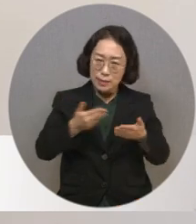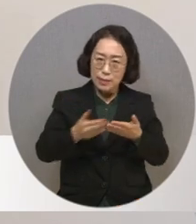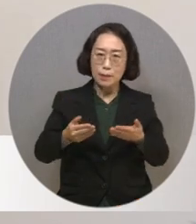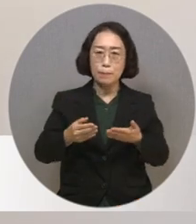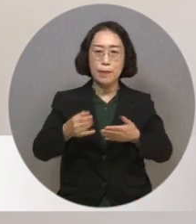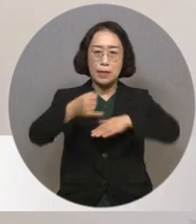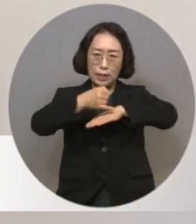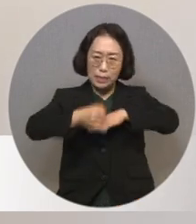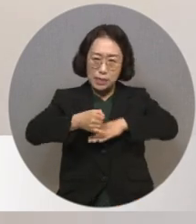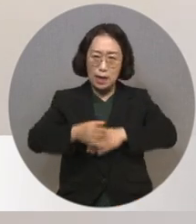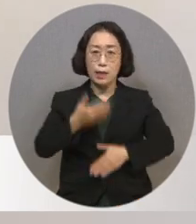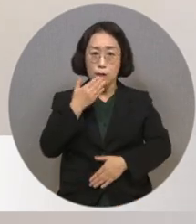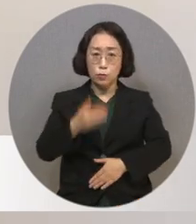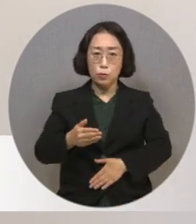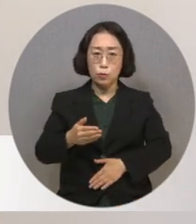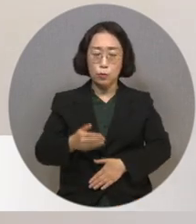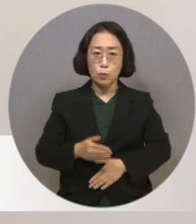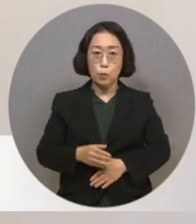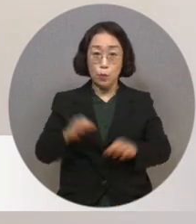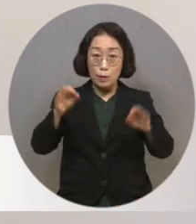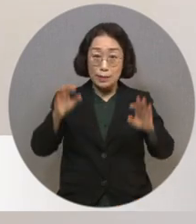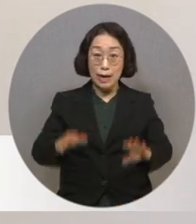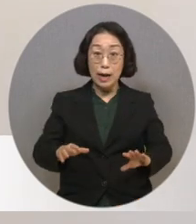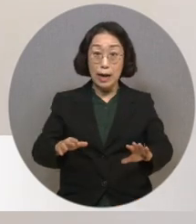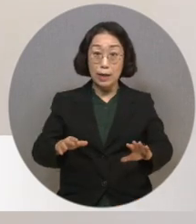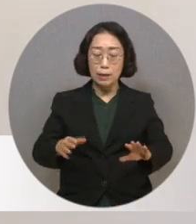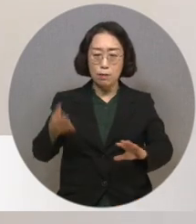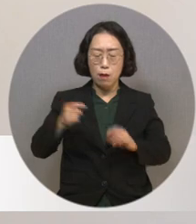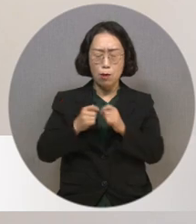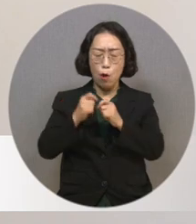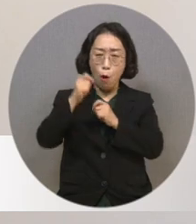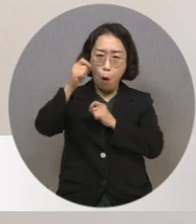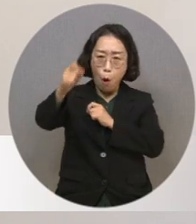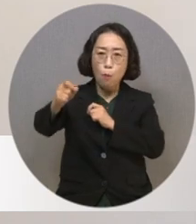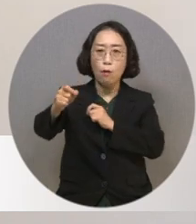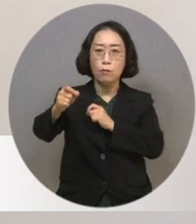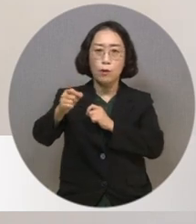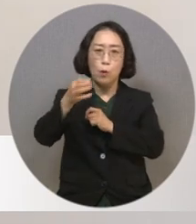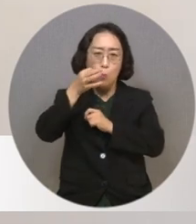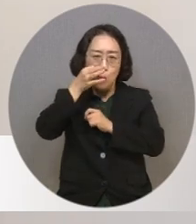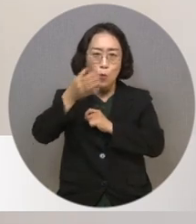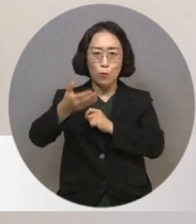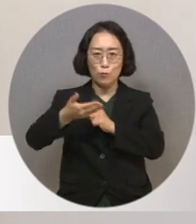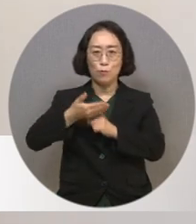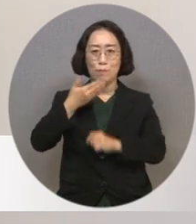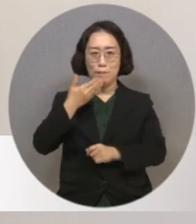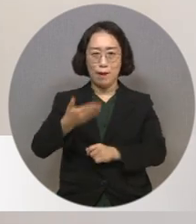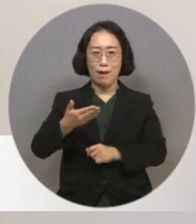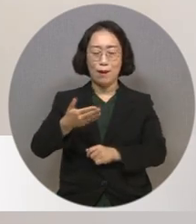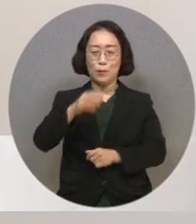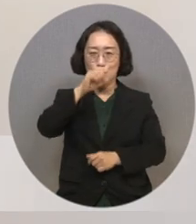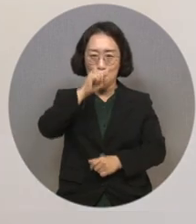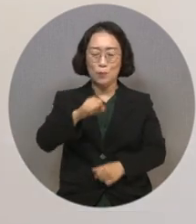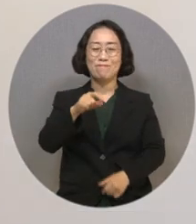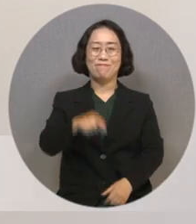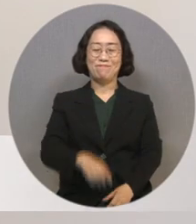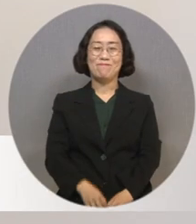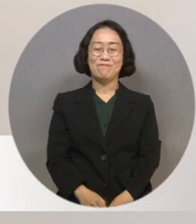수 있기 때문에 순간을 영원으로 만들 수 있는 그런 재주가 있는 게 가장 큰 매력이라고 생각합니다.